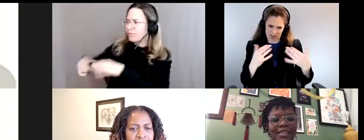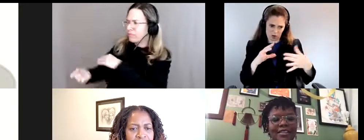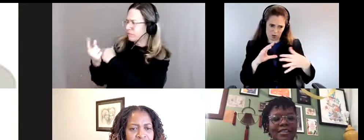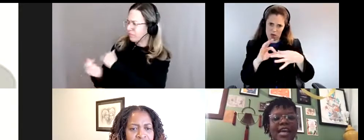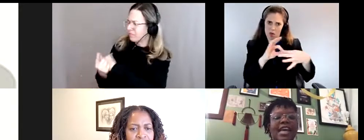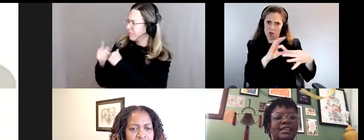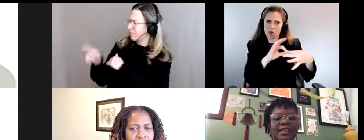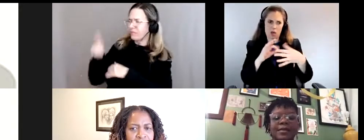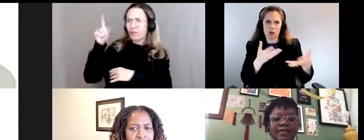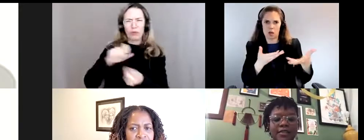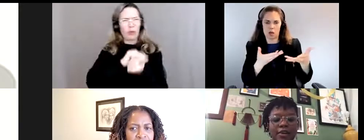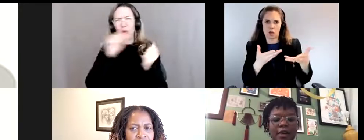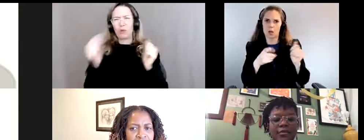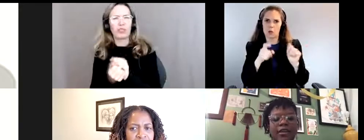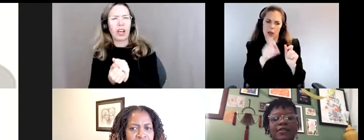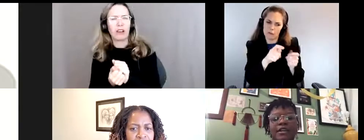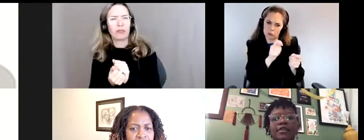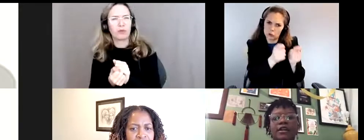doivent être changés pour pouvoir